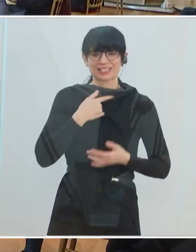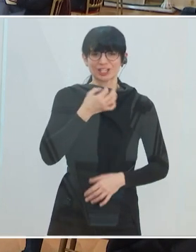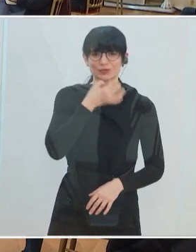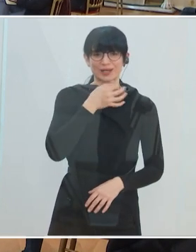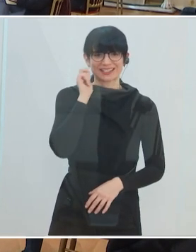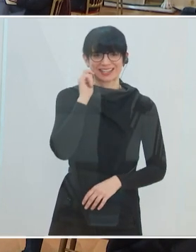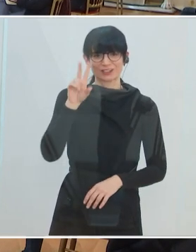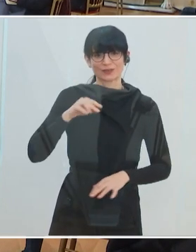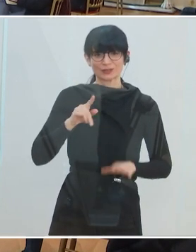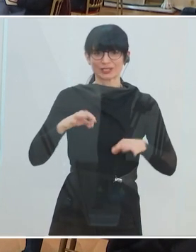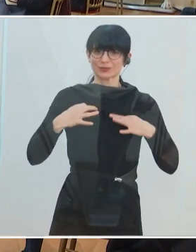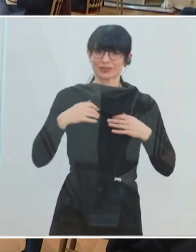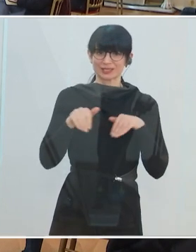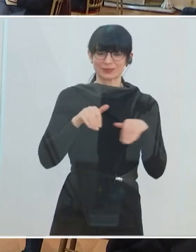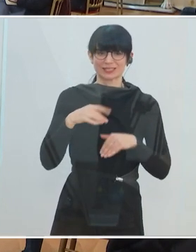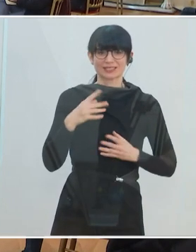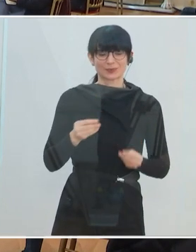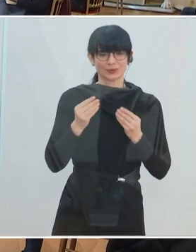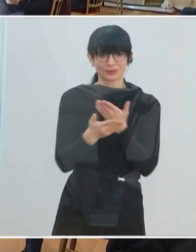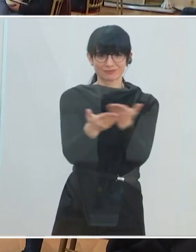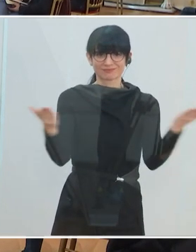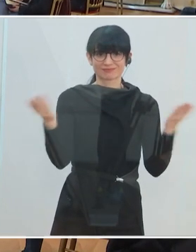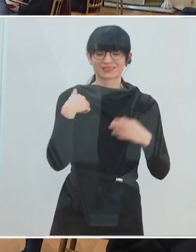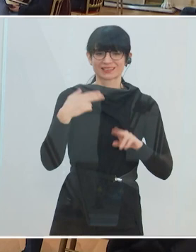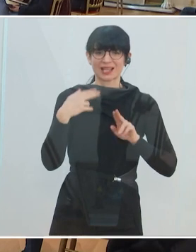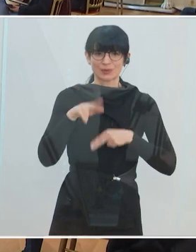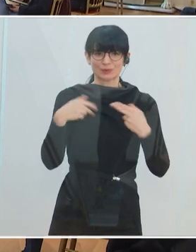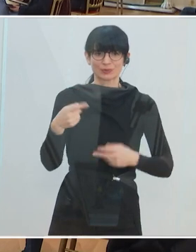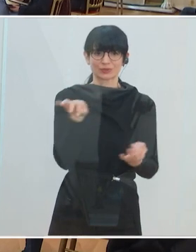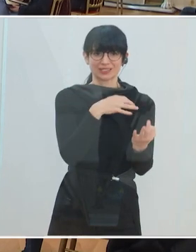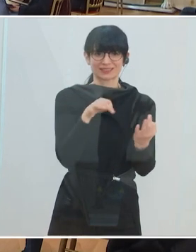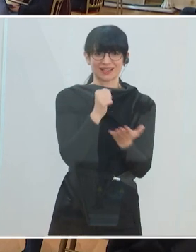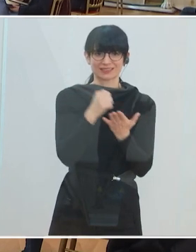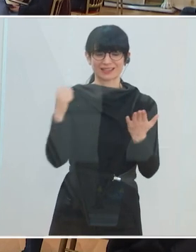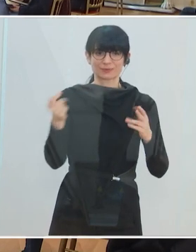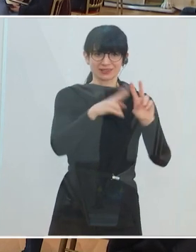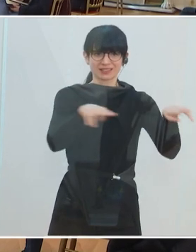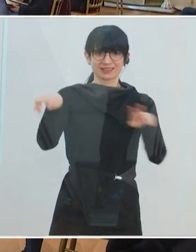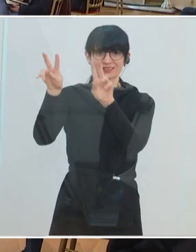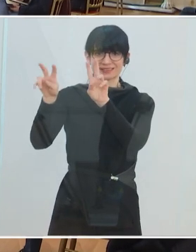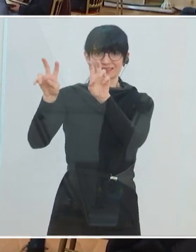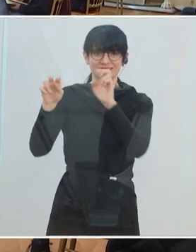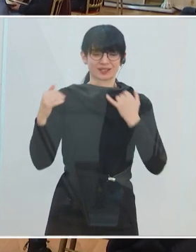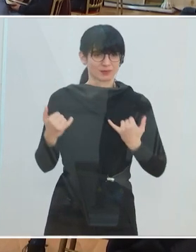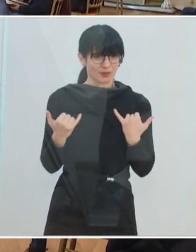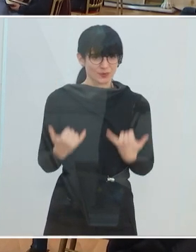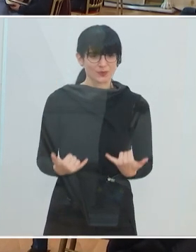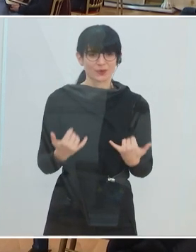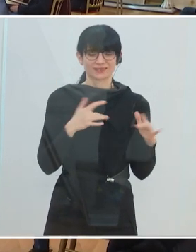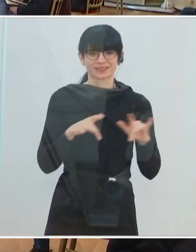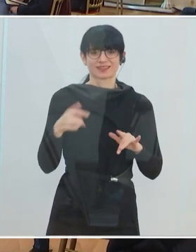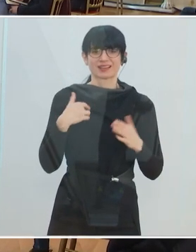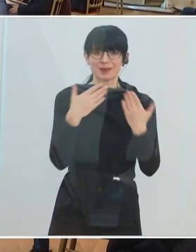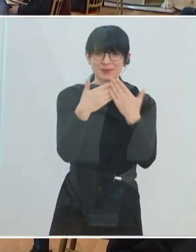alle ganz herzlich aus dem Bundeskanzleramt heute. Das Thema der heutigen Pressekonferenz ist die